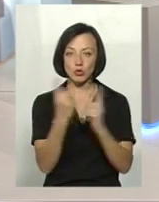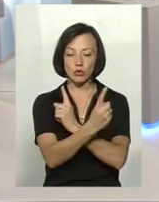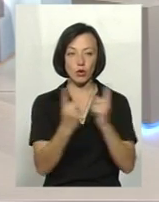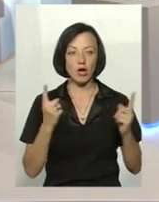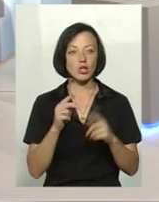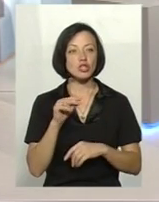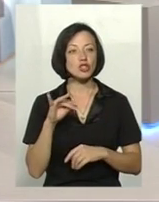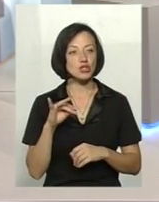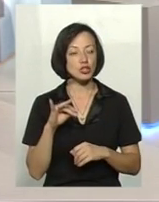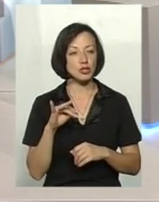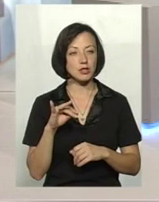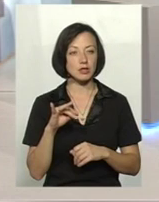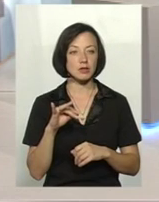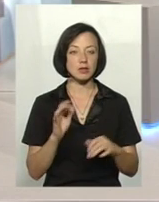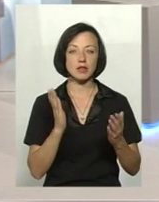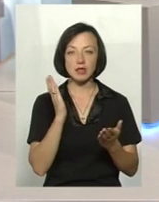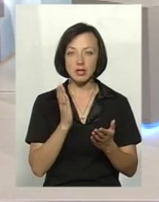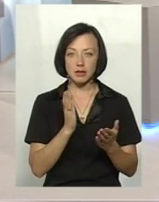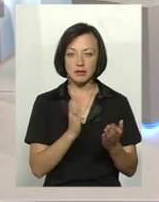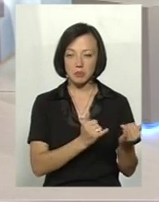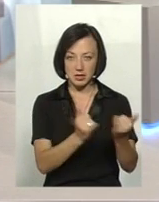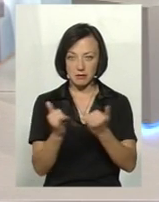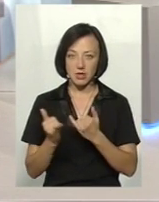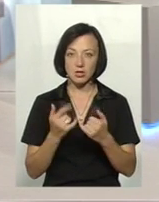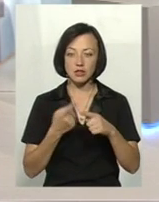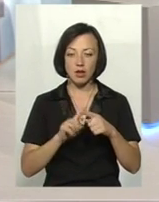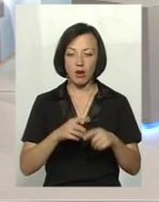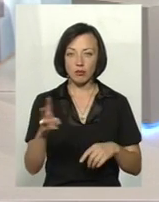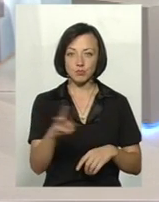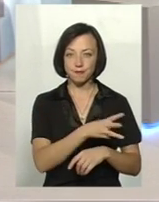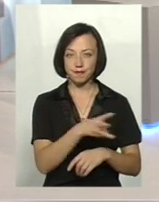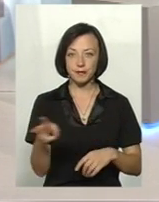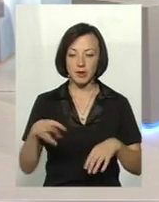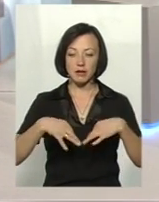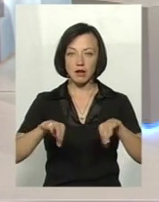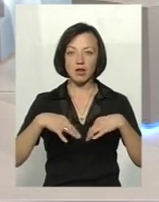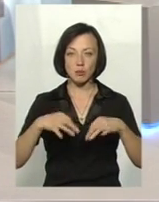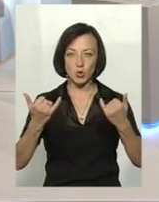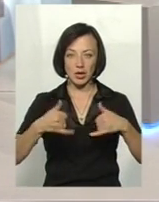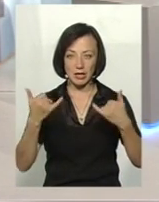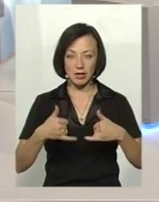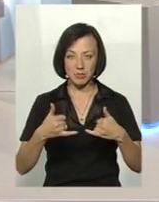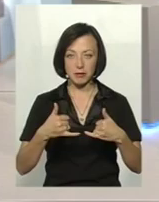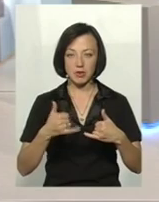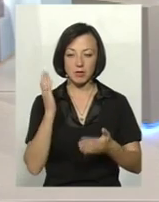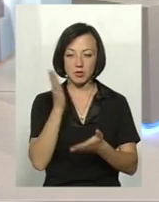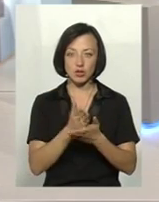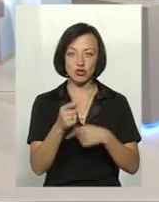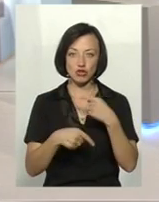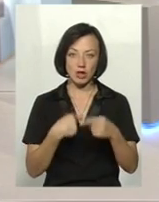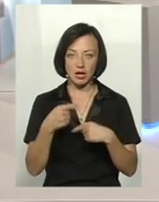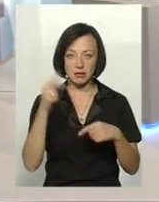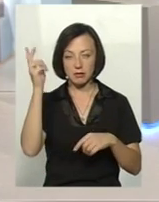чи забезпечена безперебійність цього обробки транспорту, який прямує через